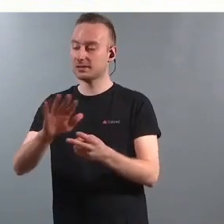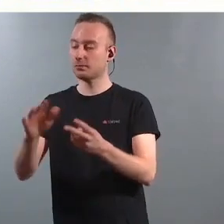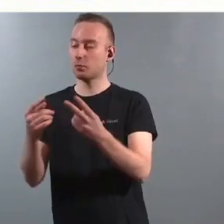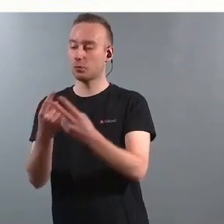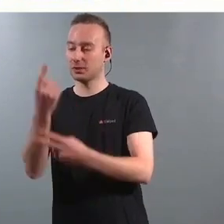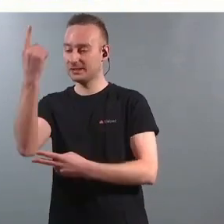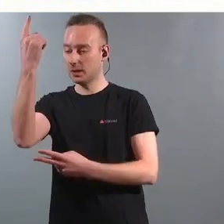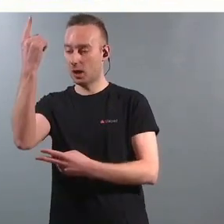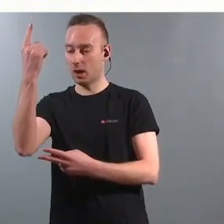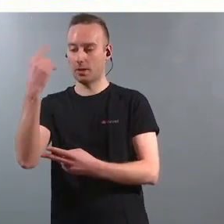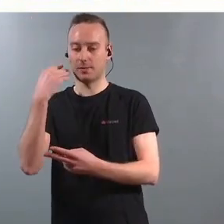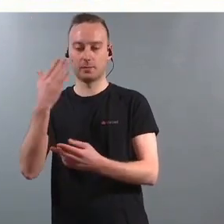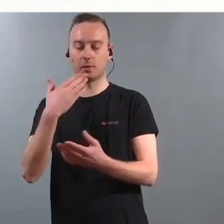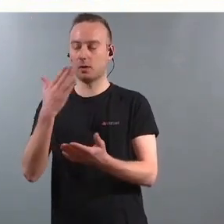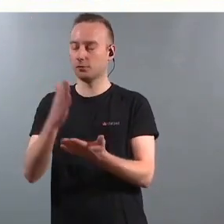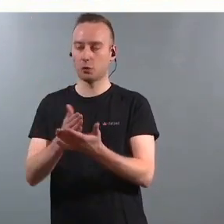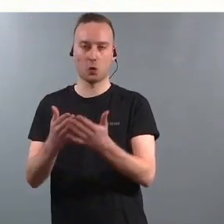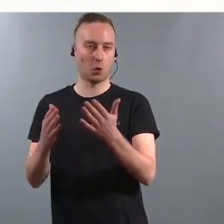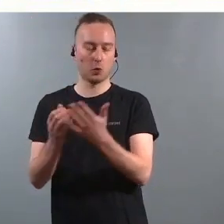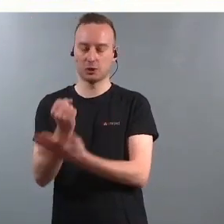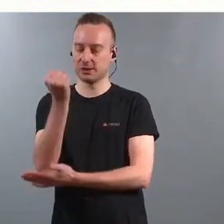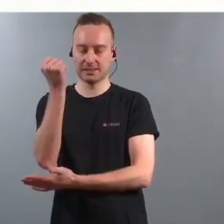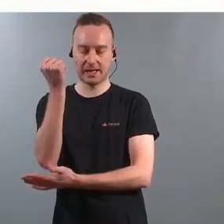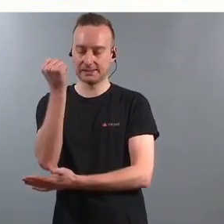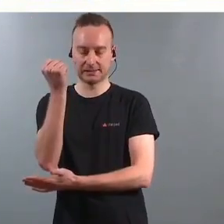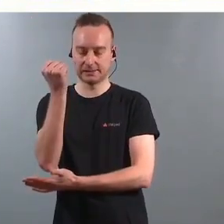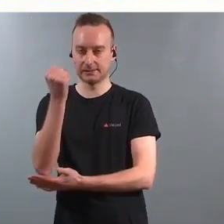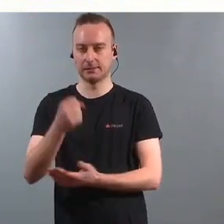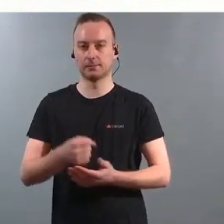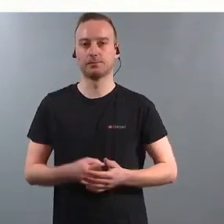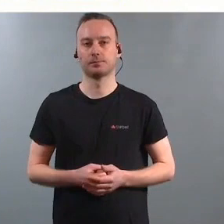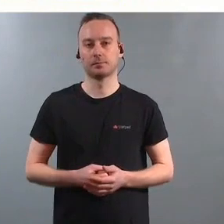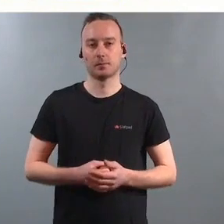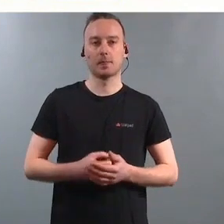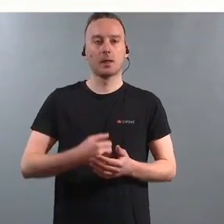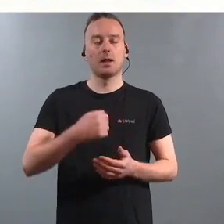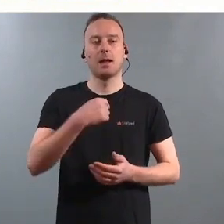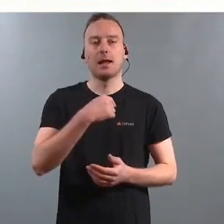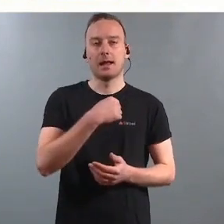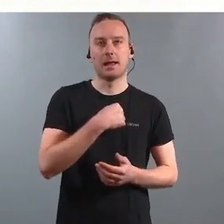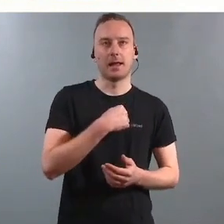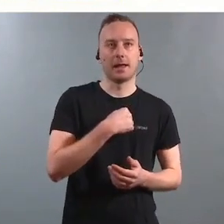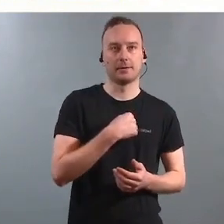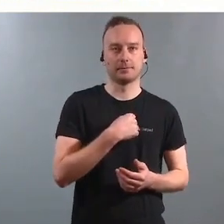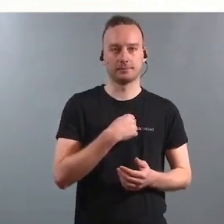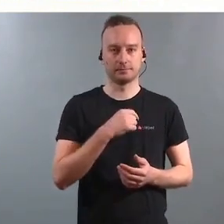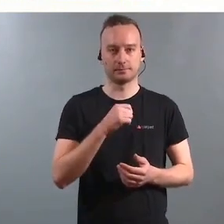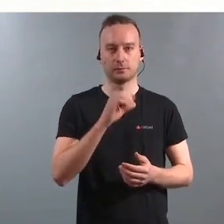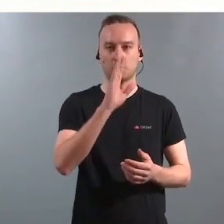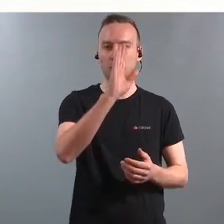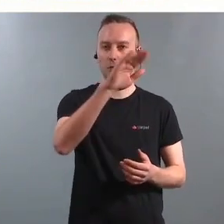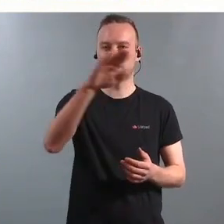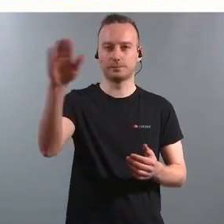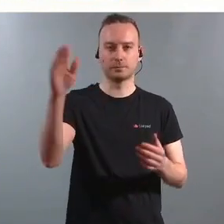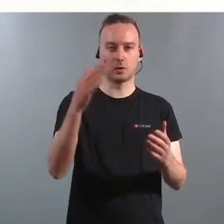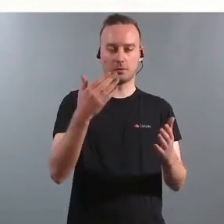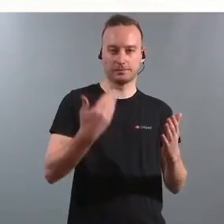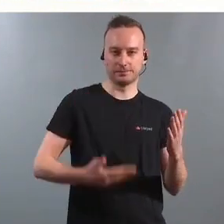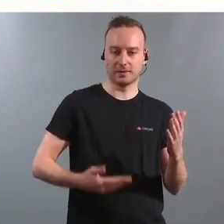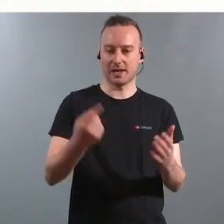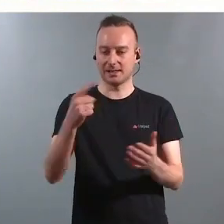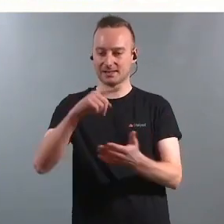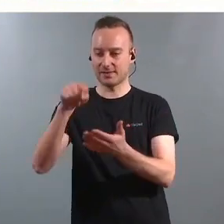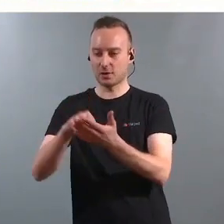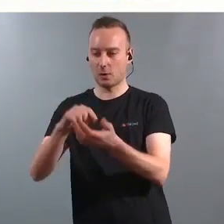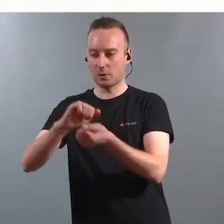ikke fullt nok utnyttet. Liten parentes, når jeg er ute og snakker, så var det en sentral politiker en gang i en kommune som sa